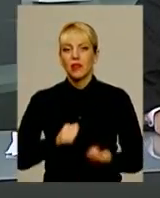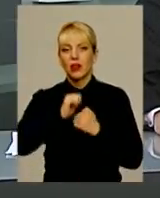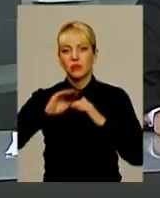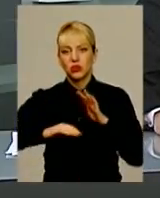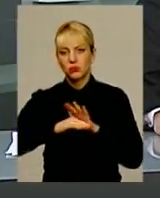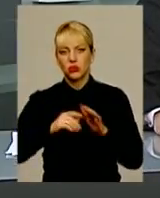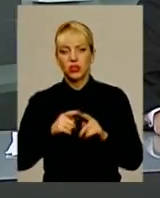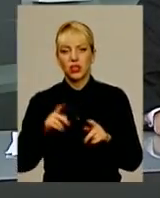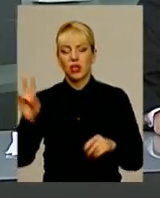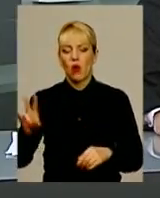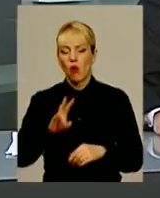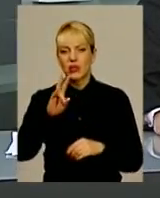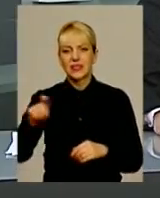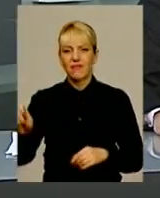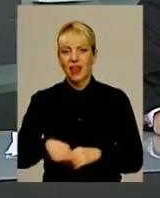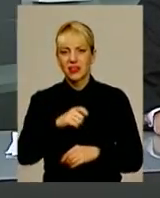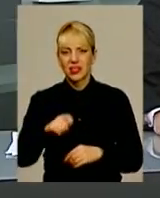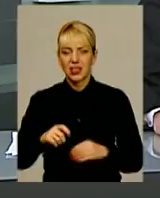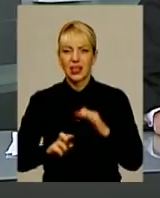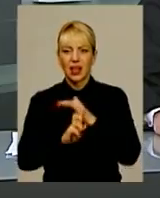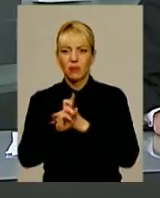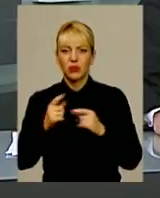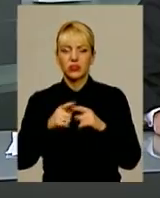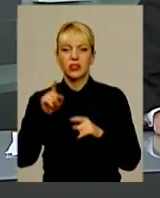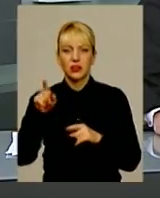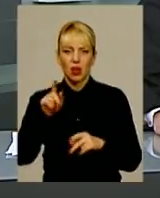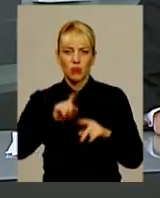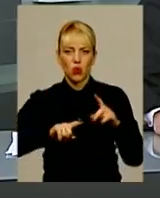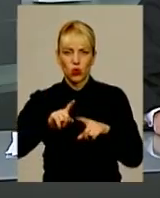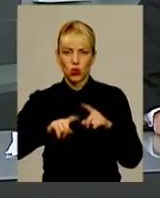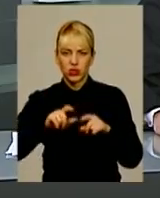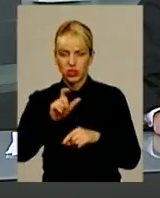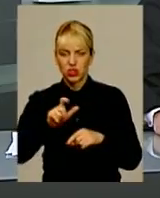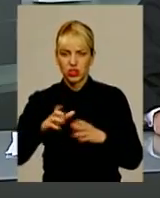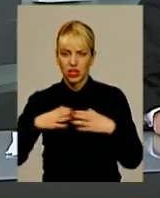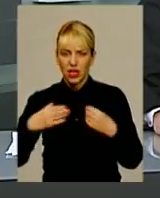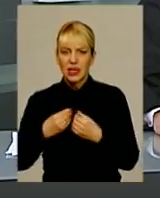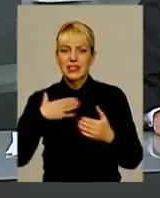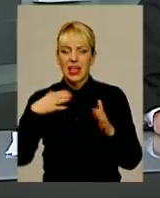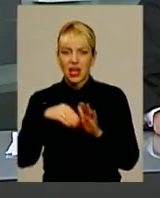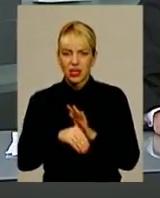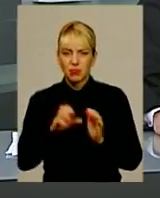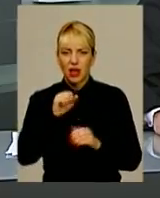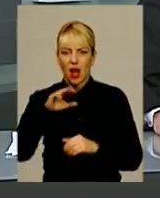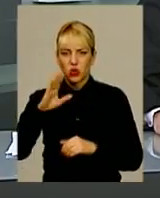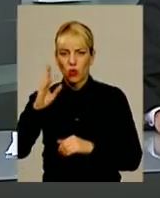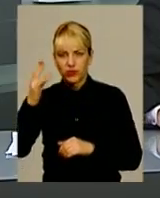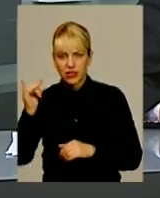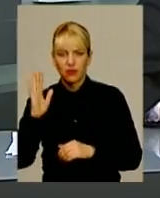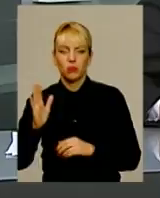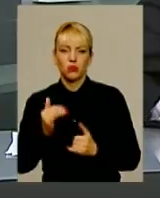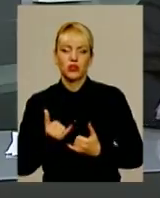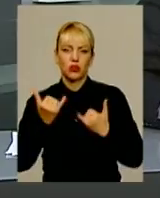'янці-Подільському освятили каплицю «Бліндаж». Відтепер саме там родичі загиблих атовців можуть вшанувати їхню пам'ять. У стіну